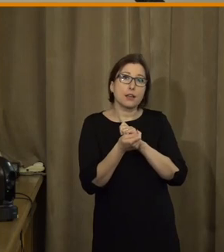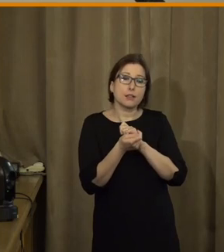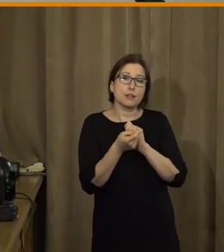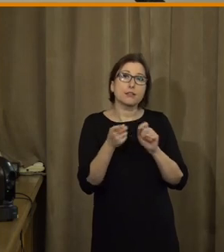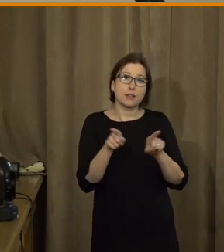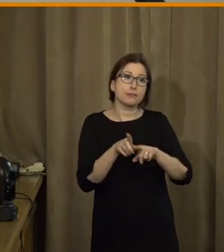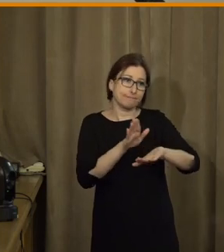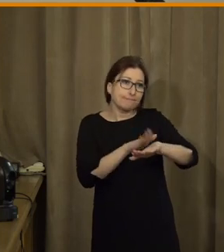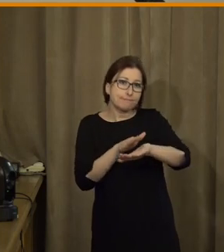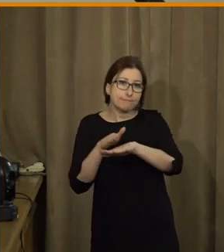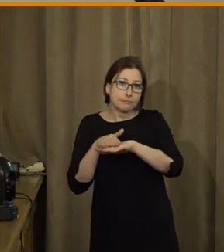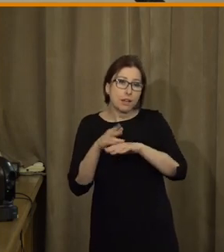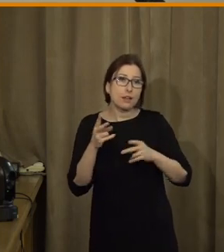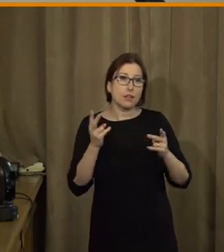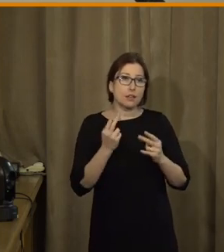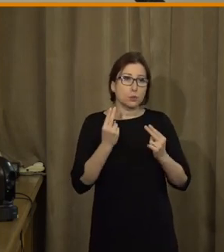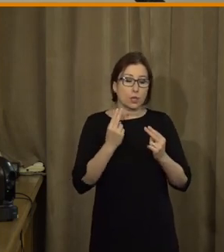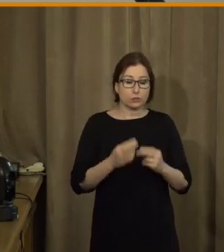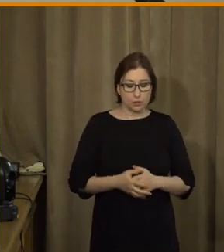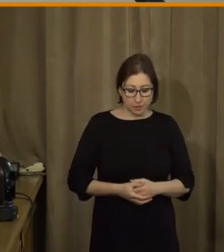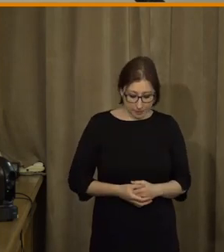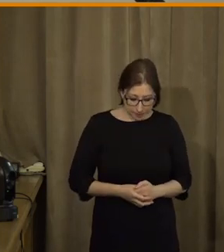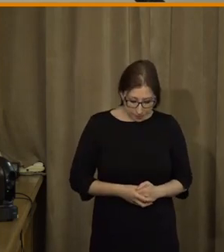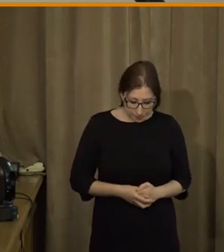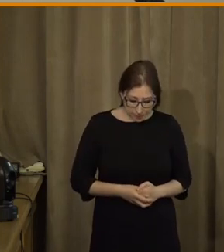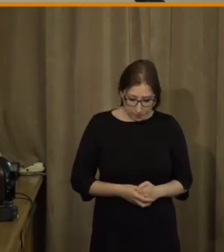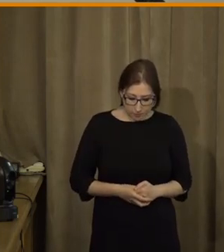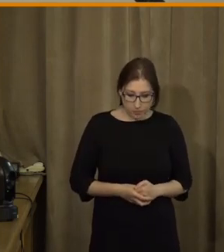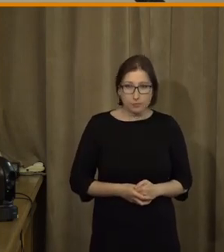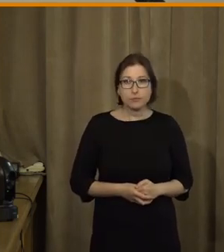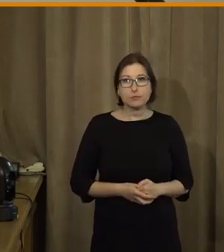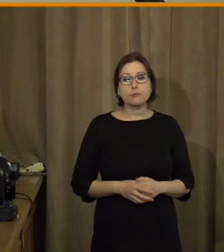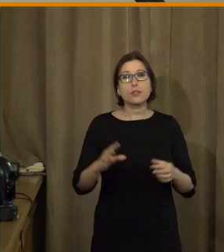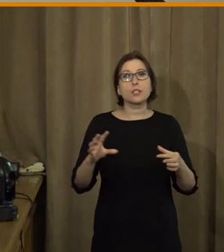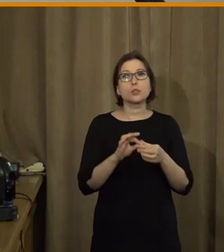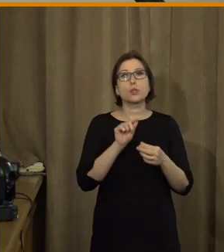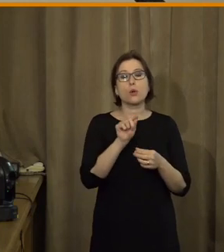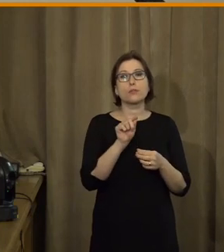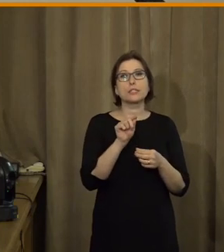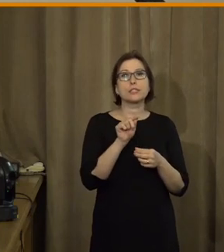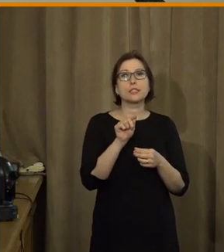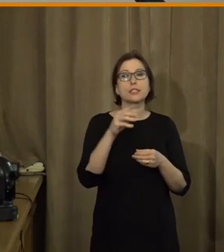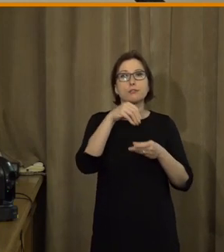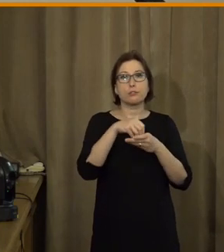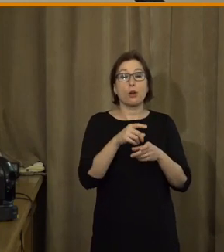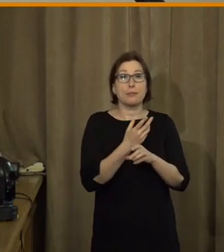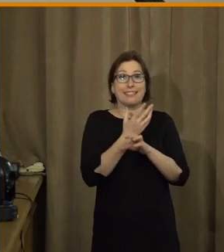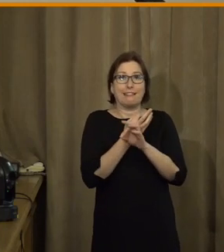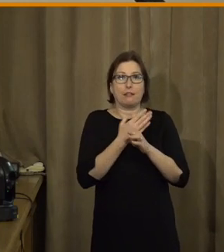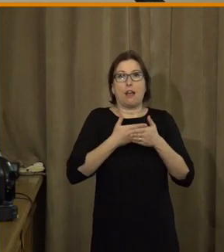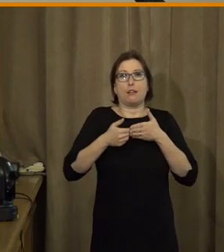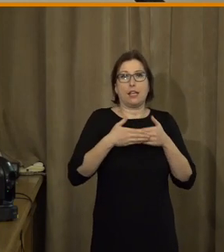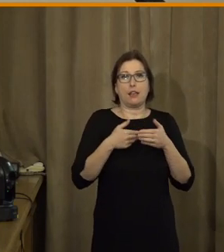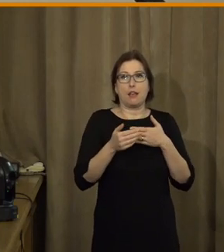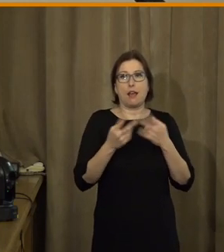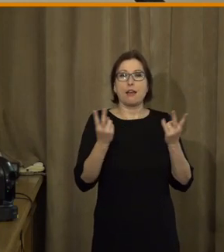jakoby mimosměrný, řekněme, nebo další důležitý trend a to je potřeba nějaké digitální hygieny. To